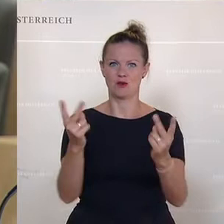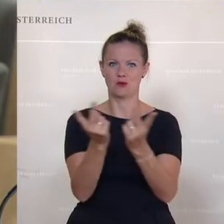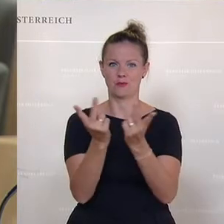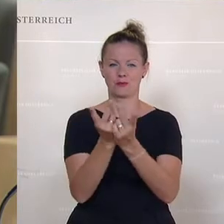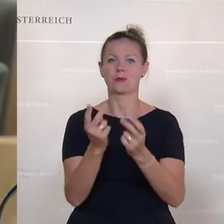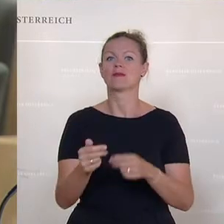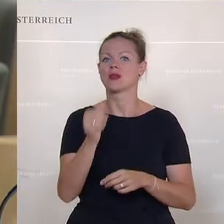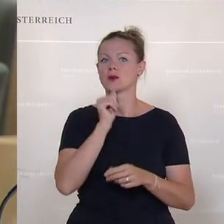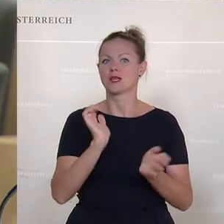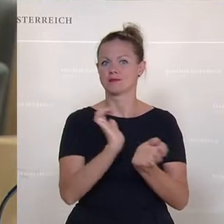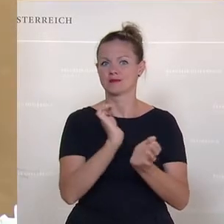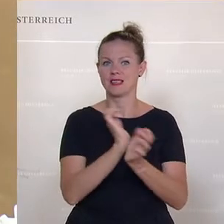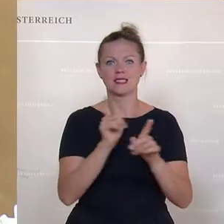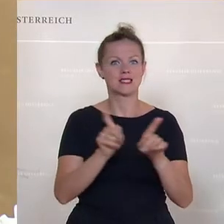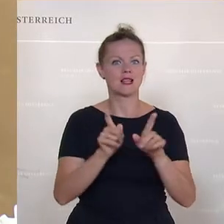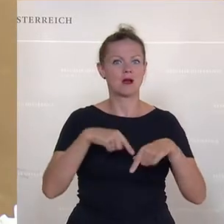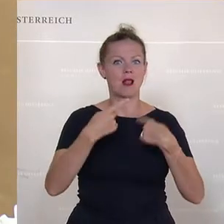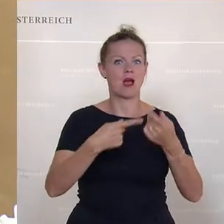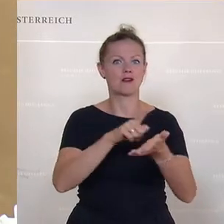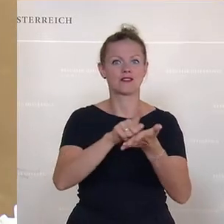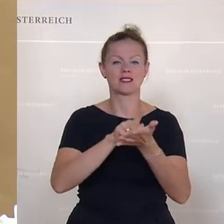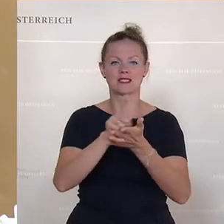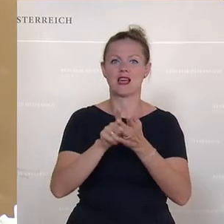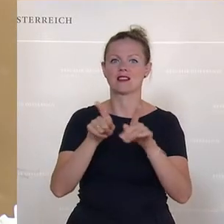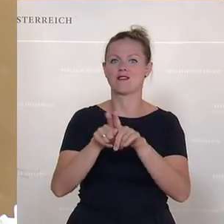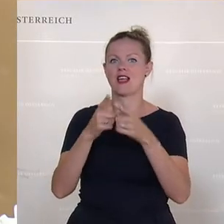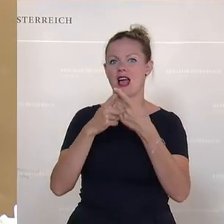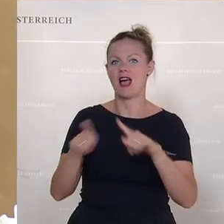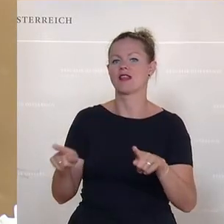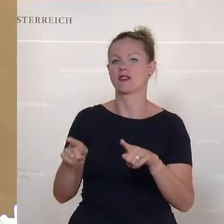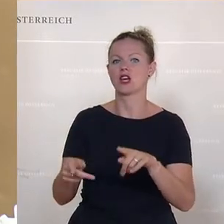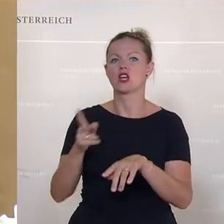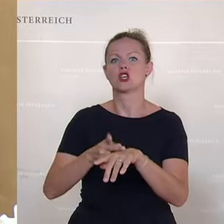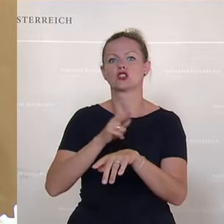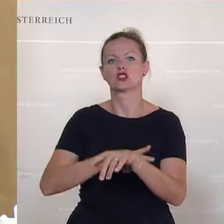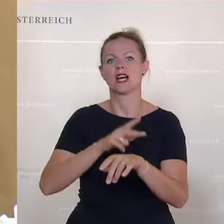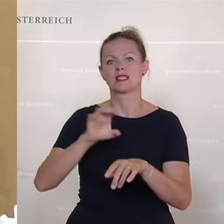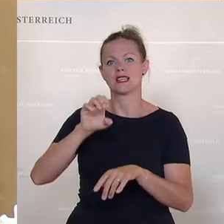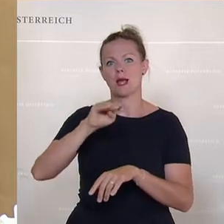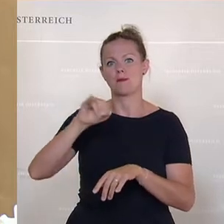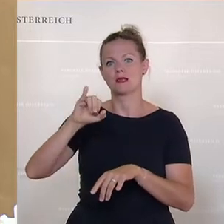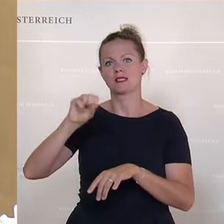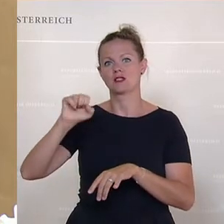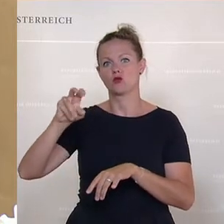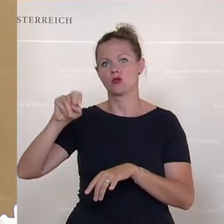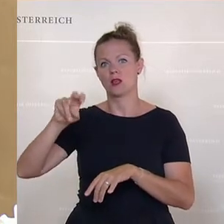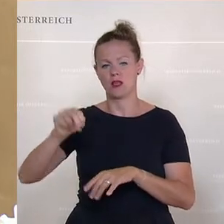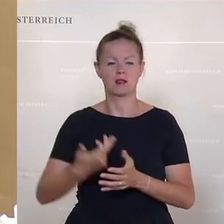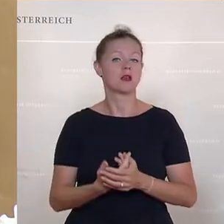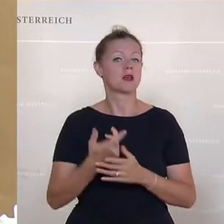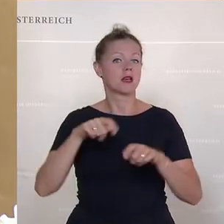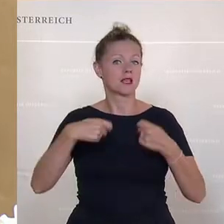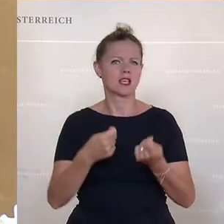Green Bonds mit denselben Laufzeiten wie die normalen Staatsemissionen. Das machen andere Länder nicht. Da gibt es